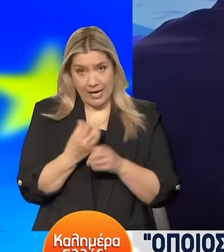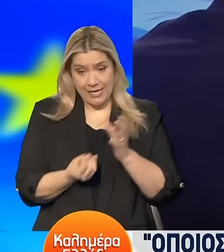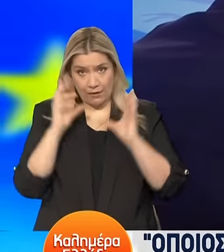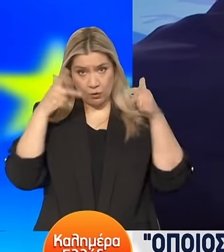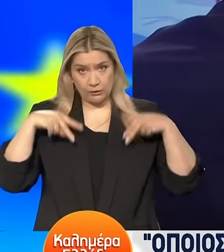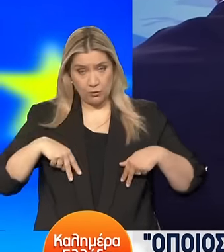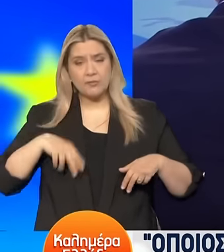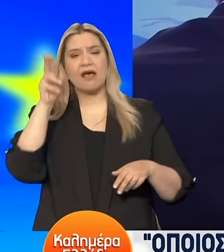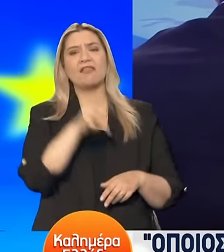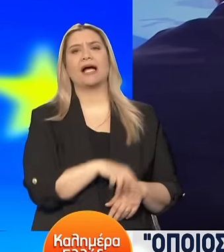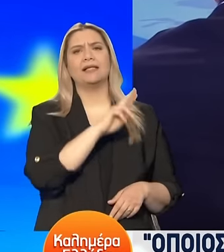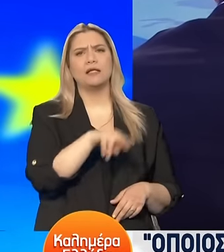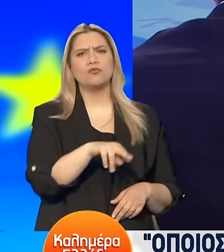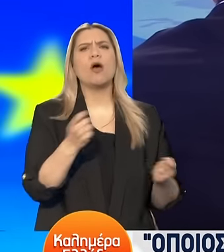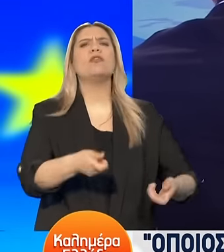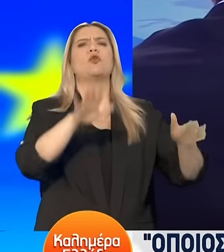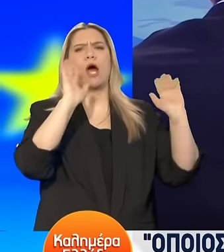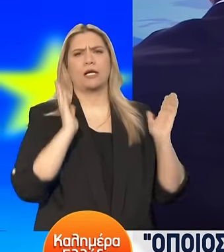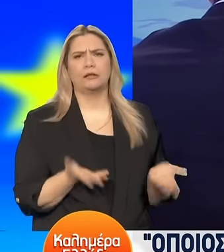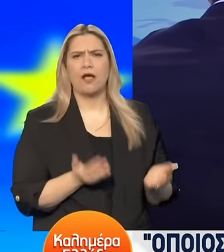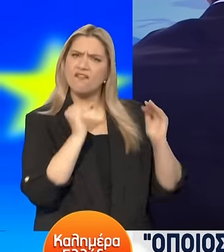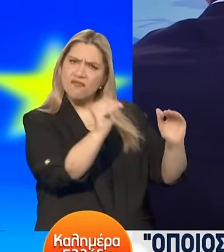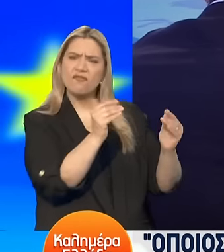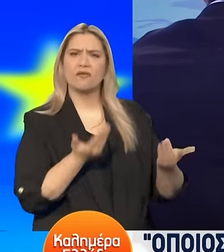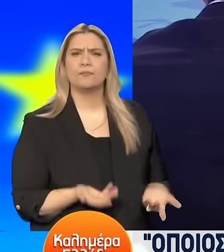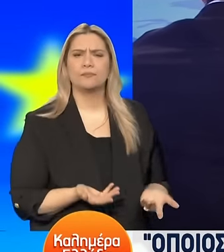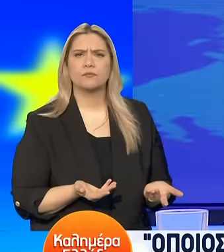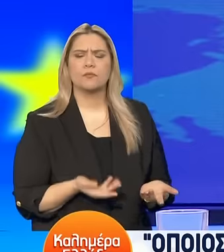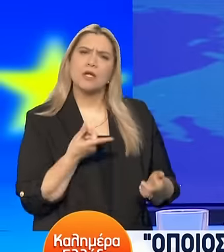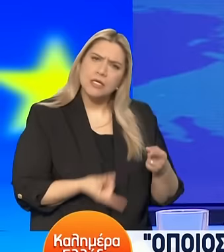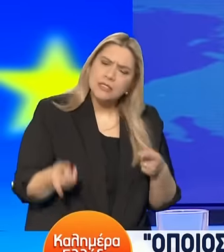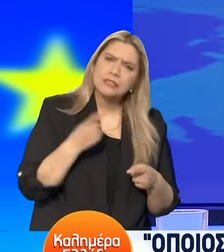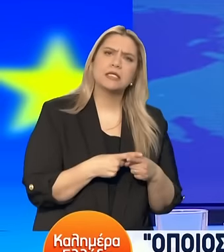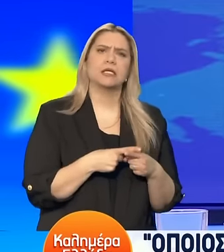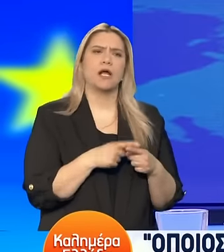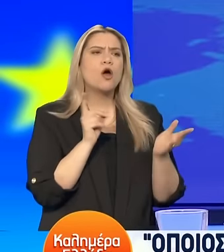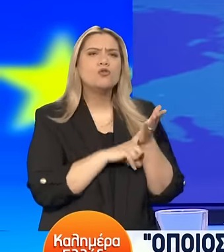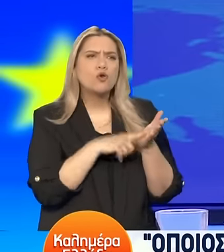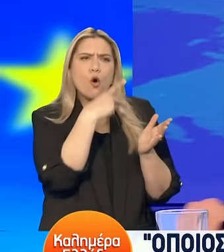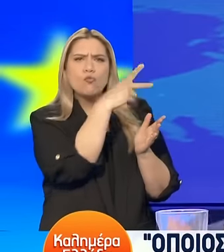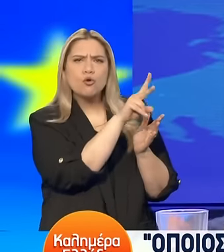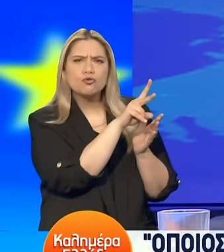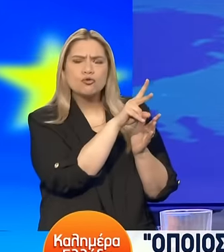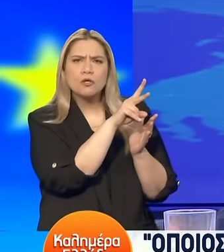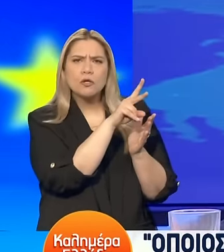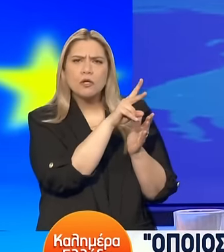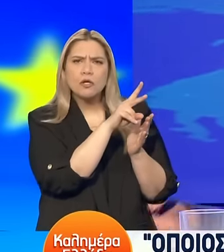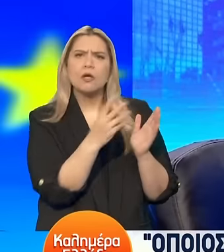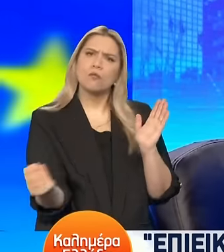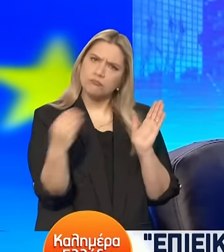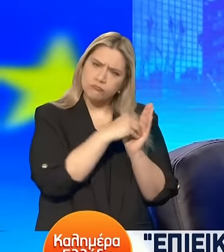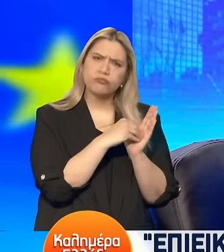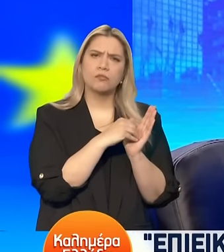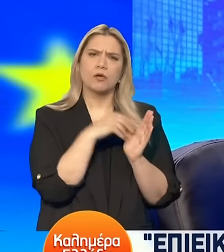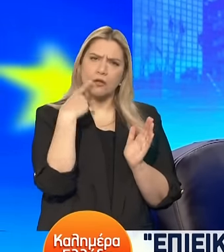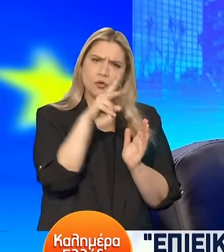καταργήσουμε Όχι μόνο δεν καταργήθηκε ο νόμος Κατρούγκαλου αλλά πολλά στοιχεία από το νόμο Κατρούγκαλου ήρθαν στο νόμο Βρούτσι Επί τον